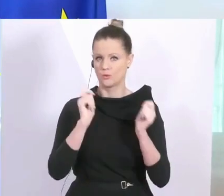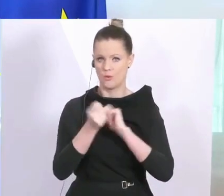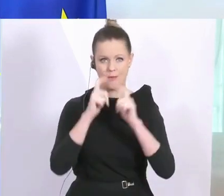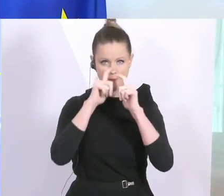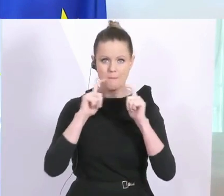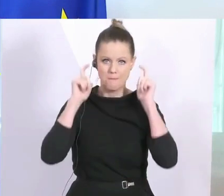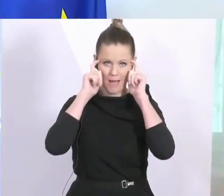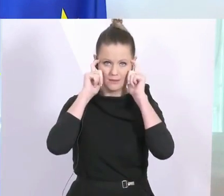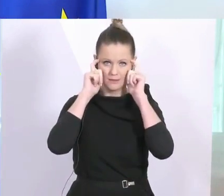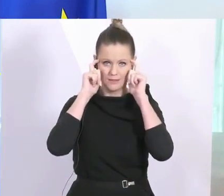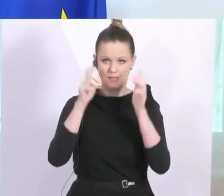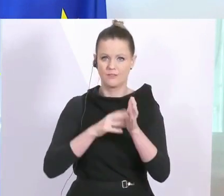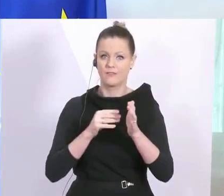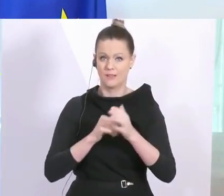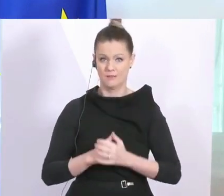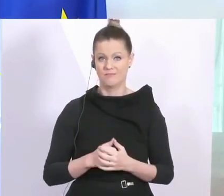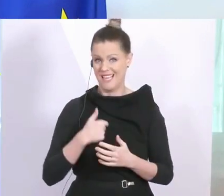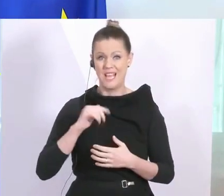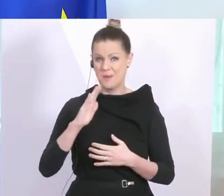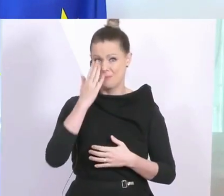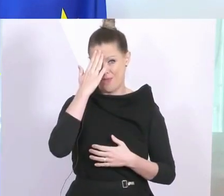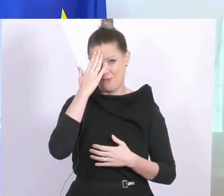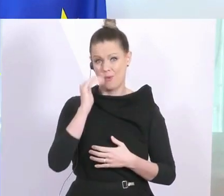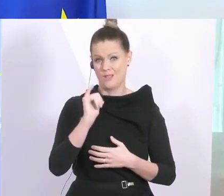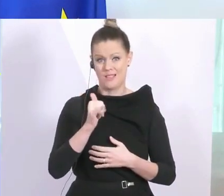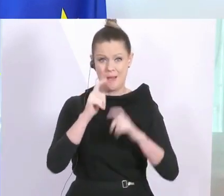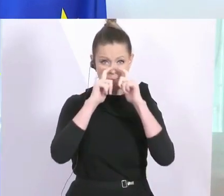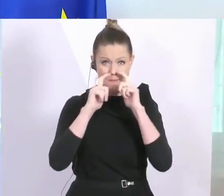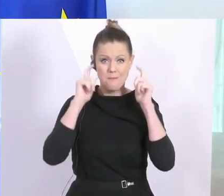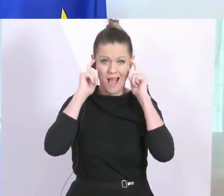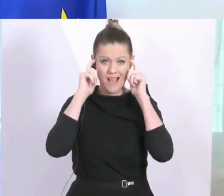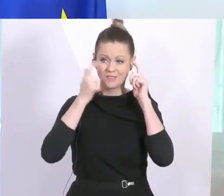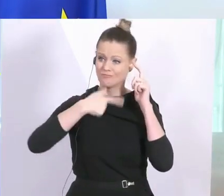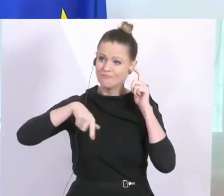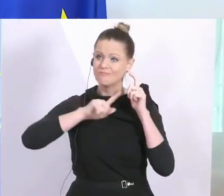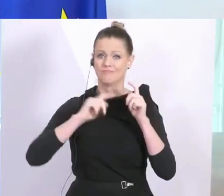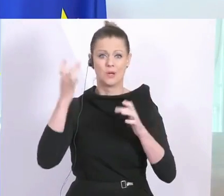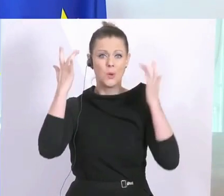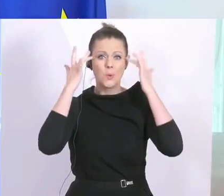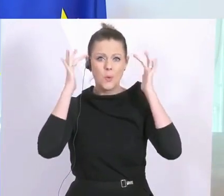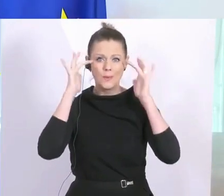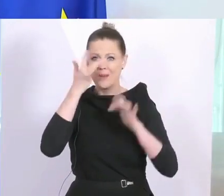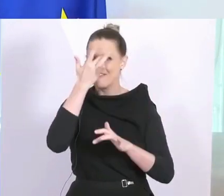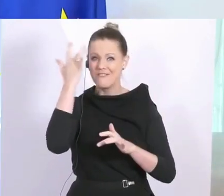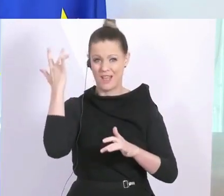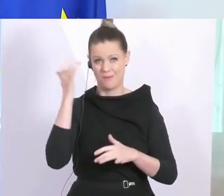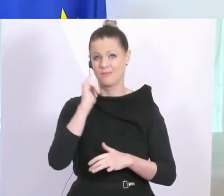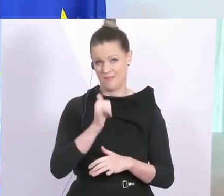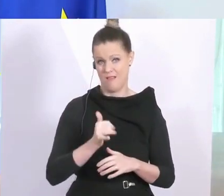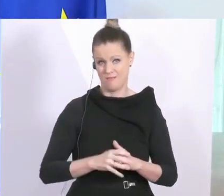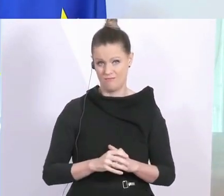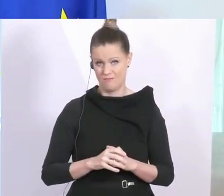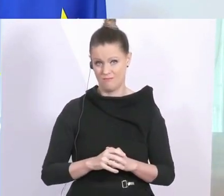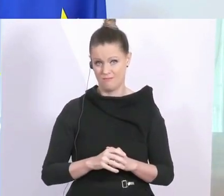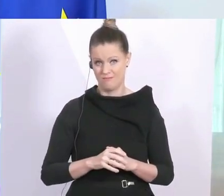Ich bin mir vollkommen bewusst, dass Masken für unsere Kultur etwas Fremdes sind. Wir kennen